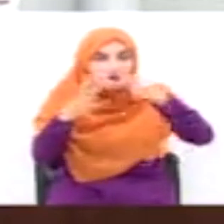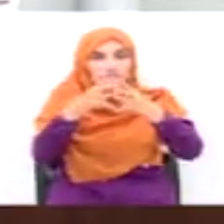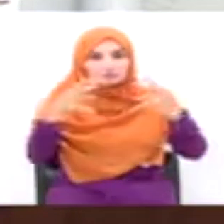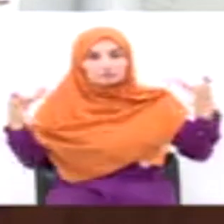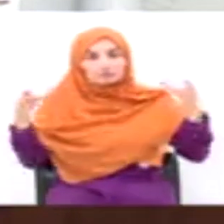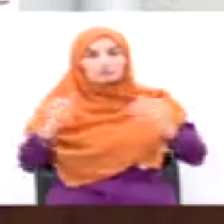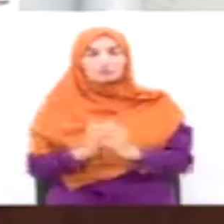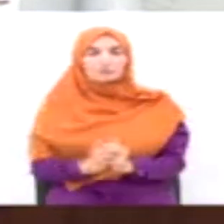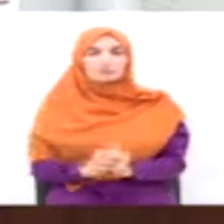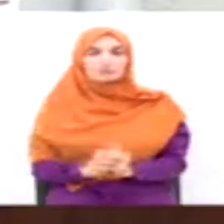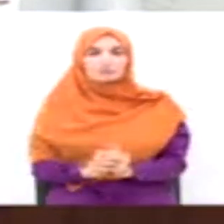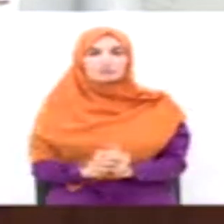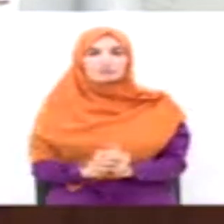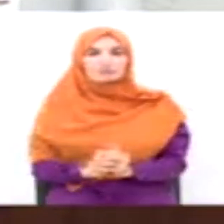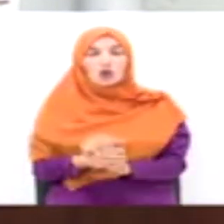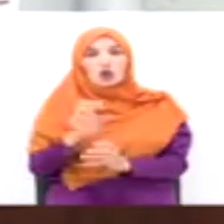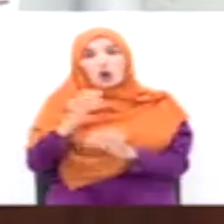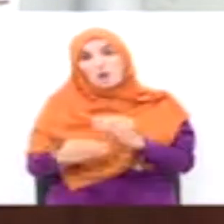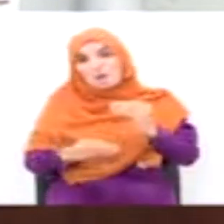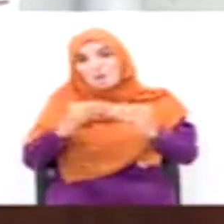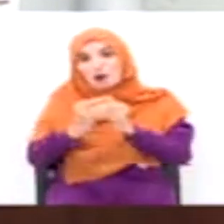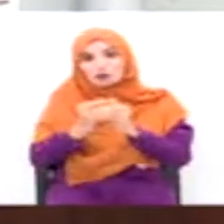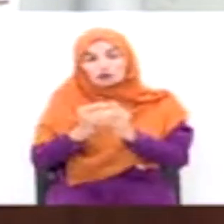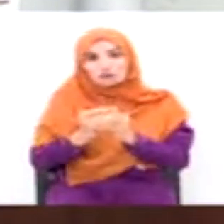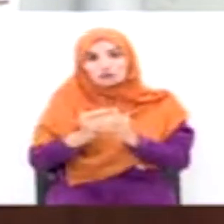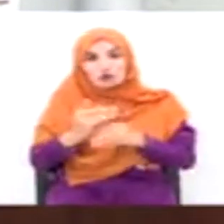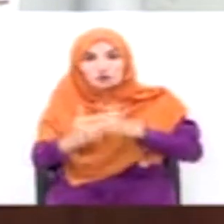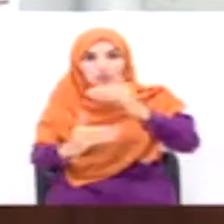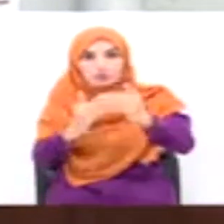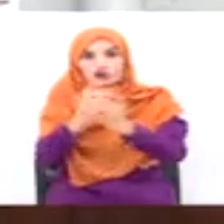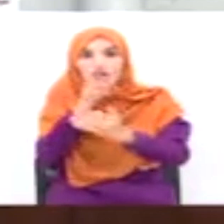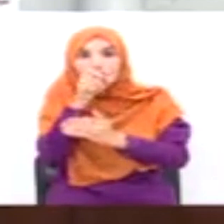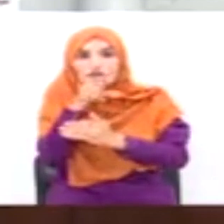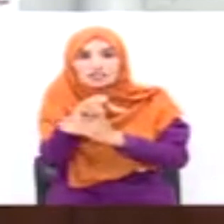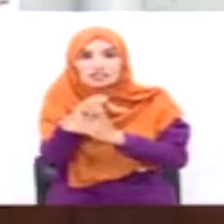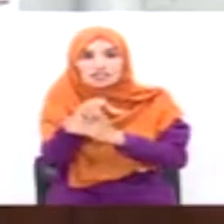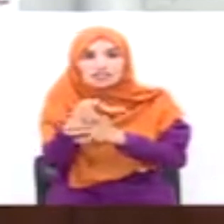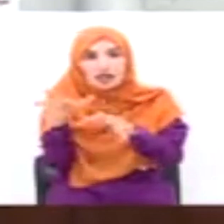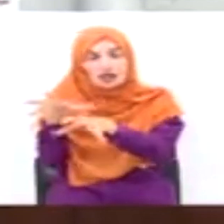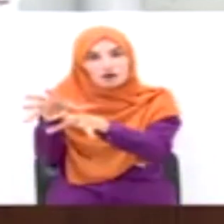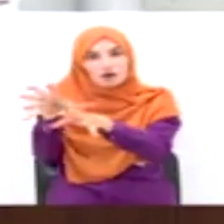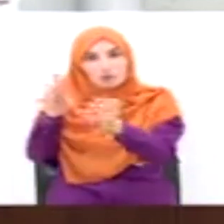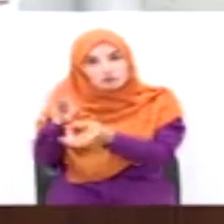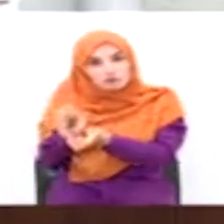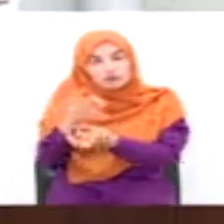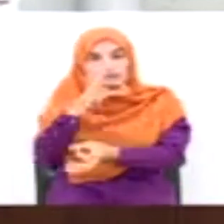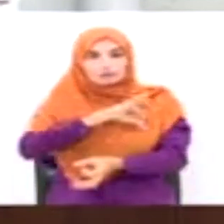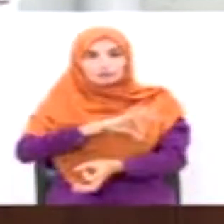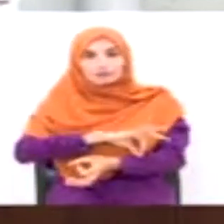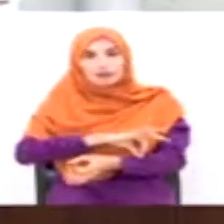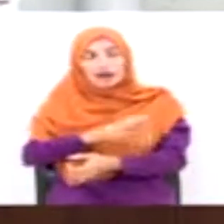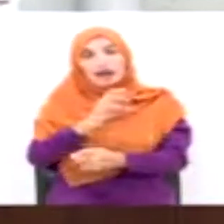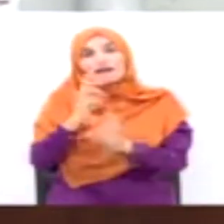العالم هذا العالم الذي يتحرك في اتجاه إنهاء عهدة هيمن والاستغلال لمقدرات